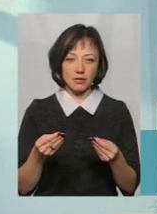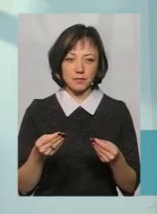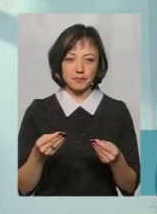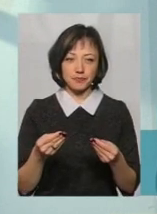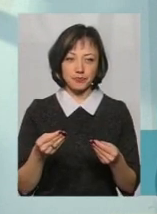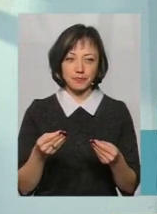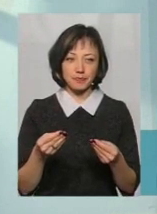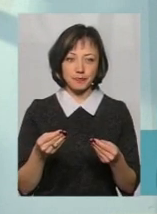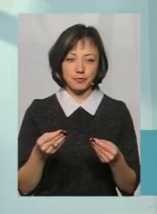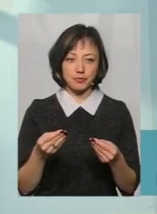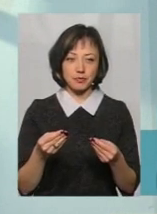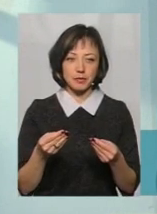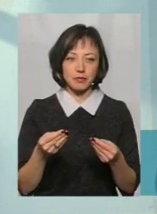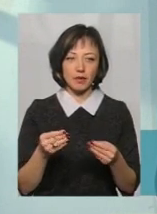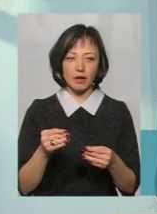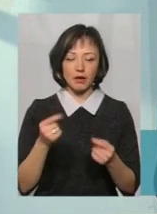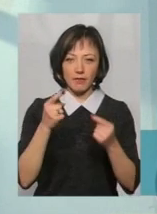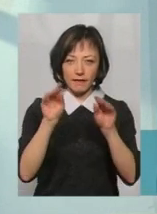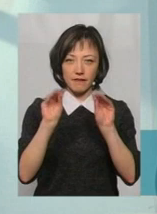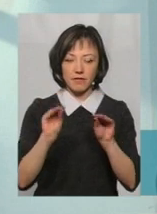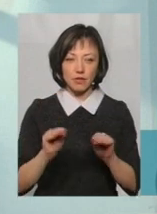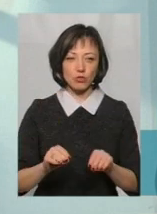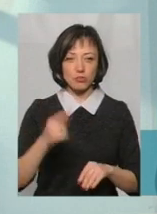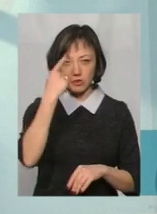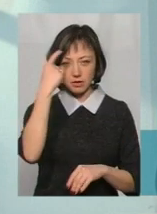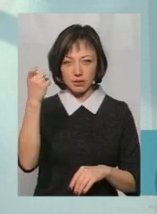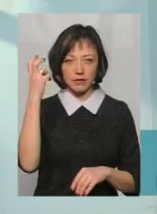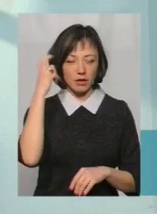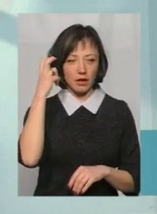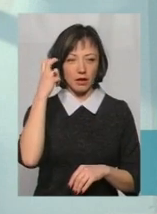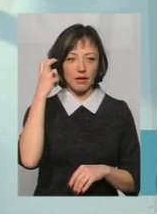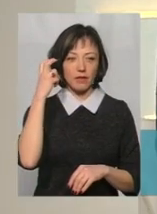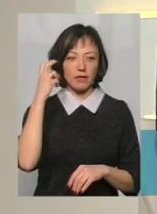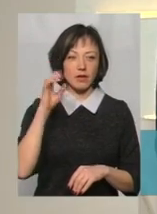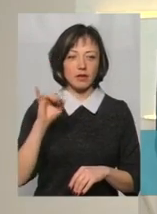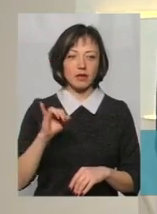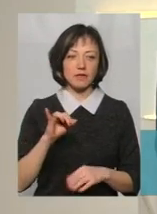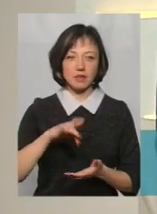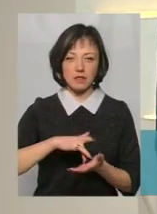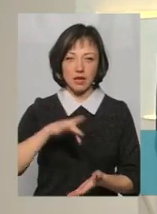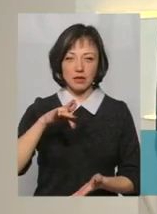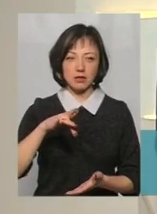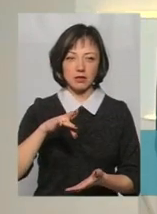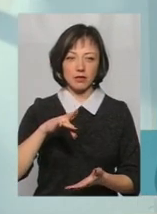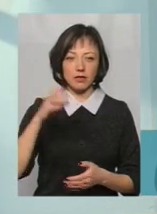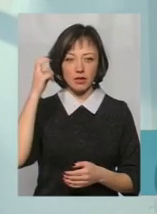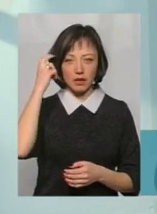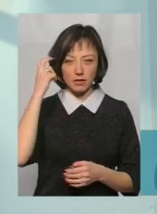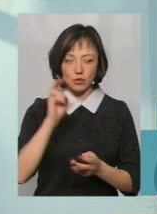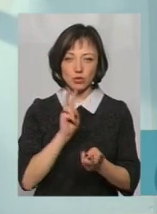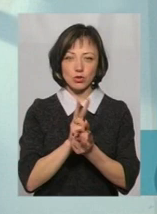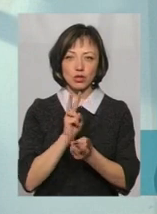давати про це відомості в Київ. Безпосередньо в центрі, в Києві,